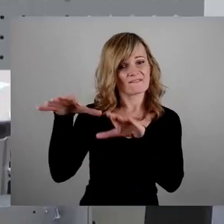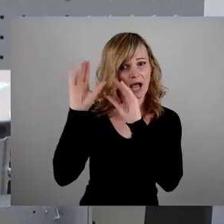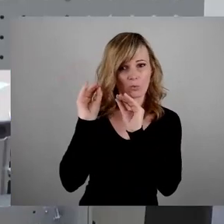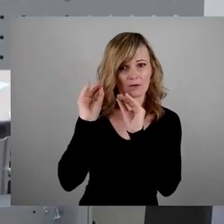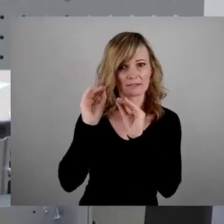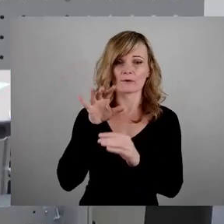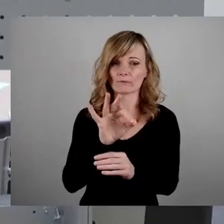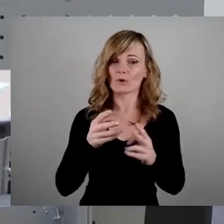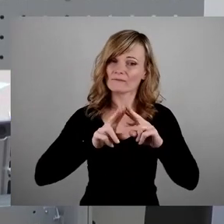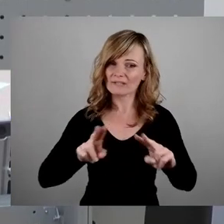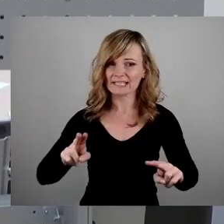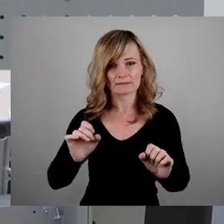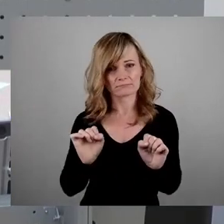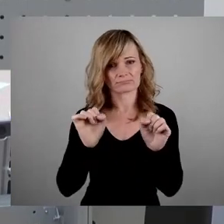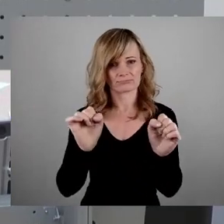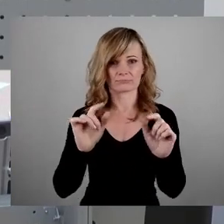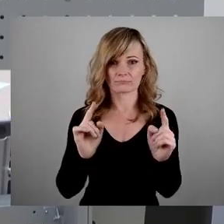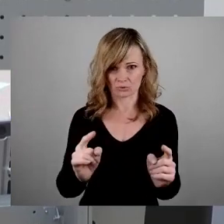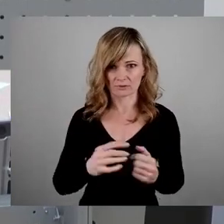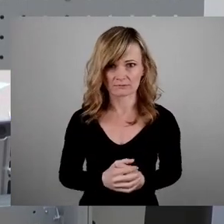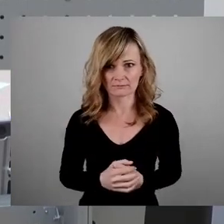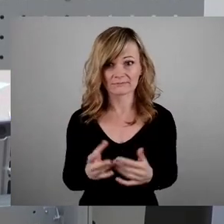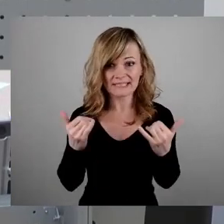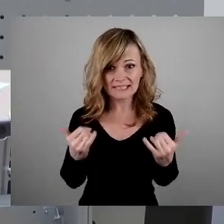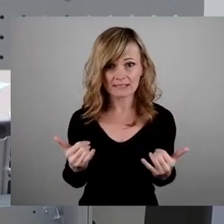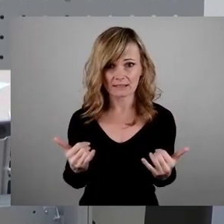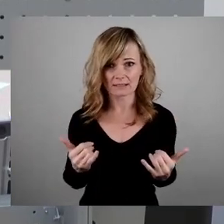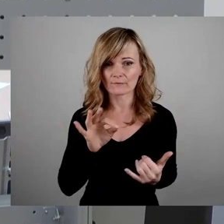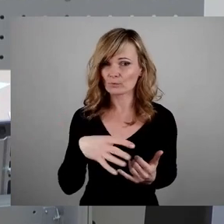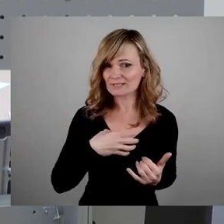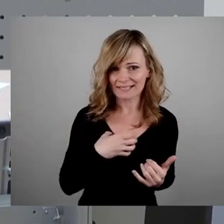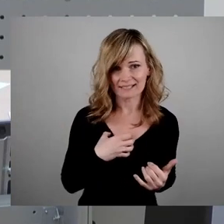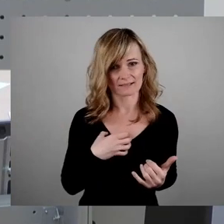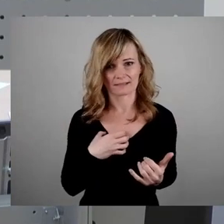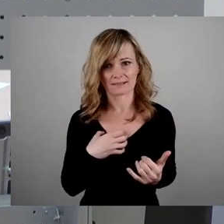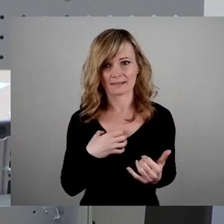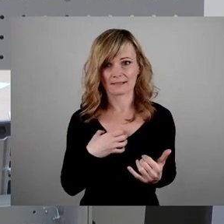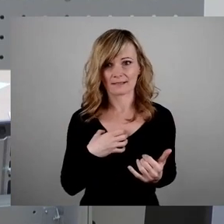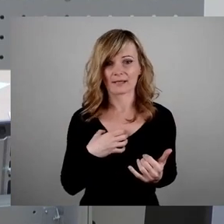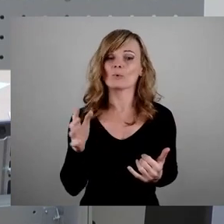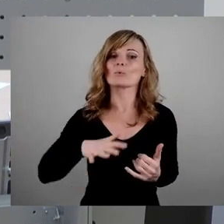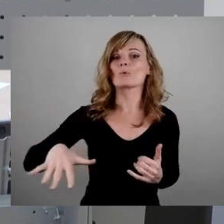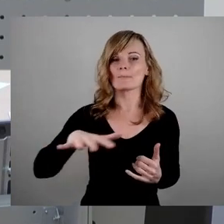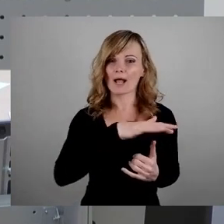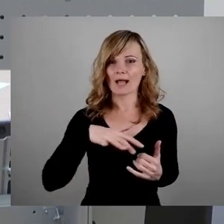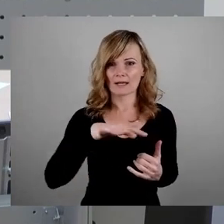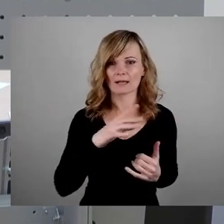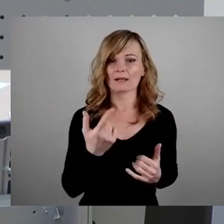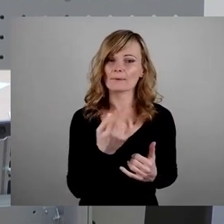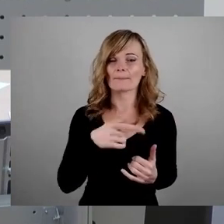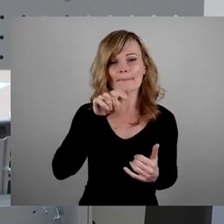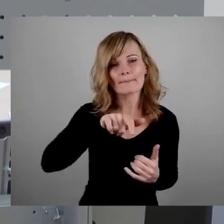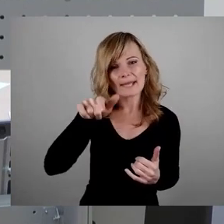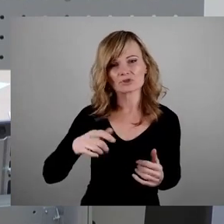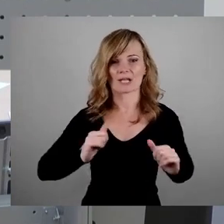den Frieden eintreten. Nicht nur hier, nicht nur für Dresden, sondern überall da, wo menschliches Leben